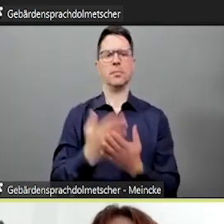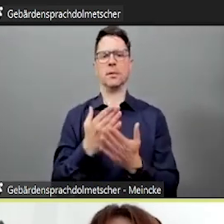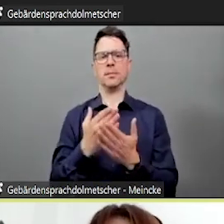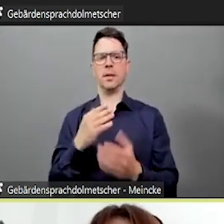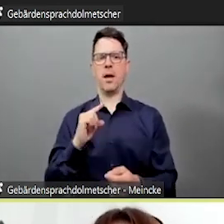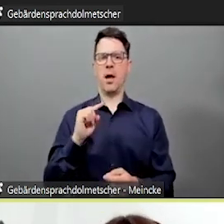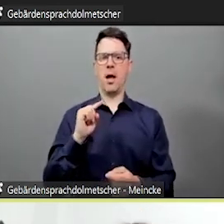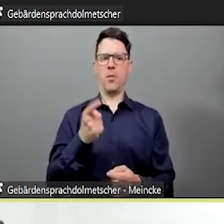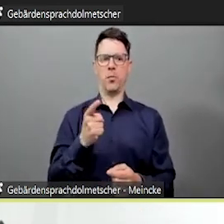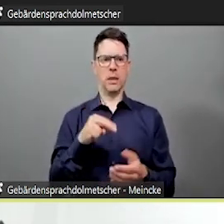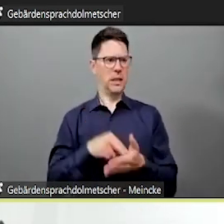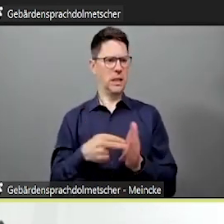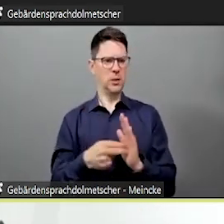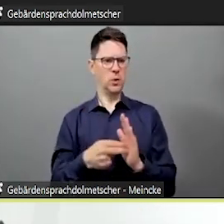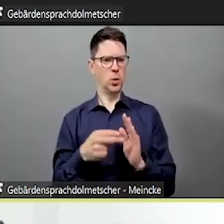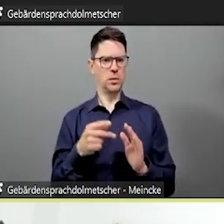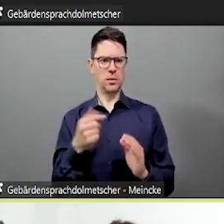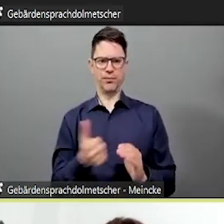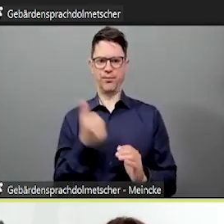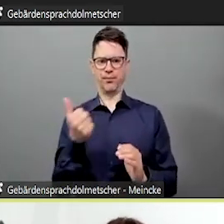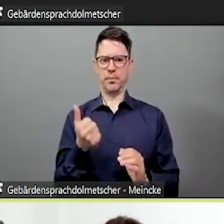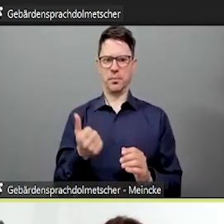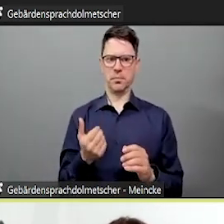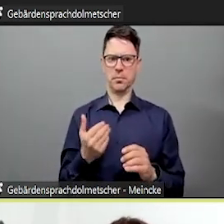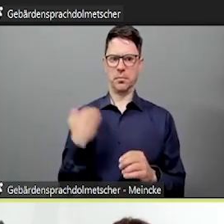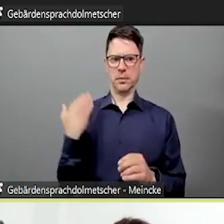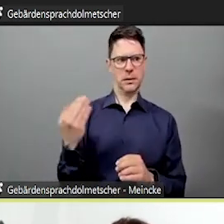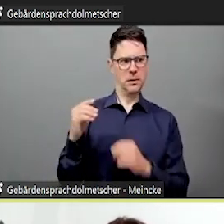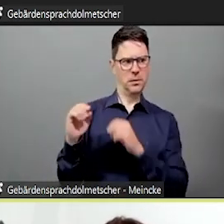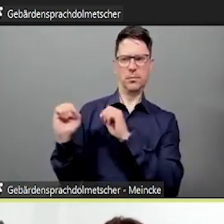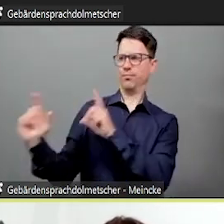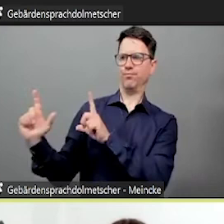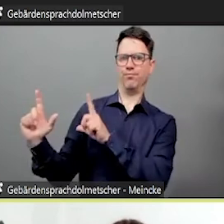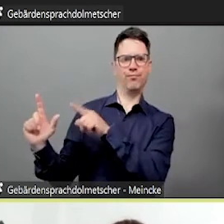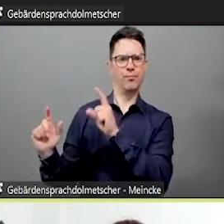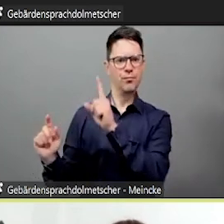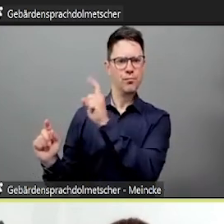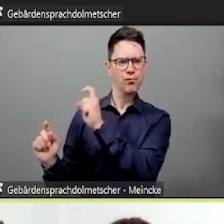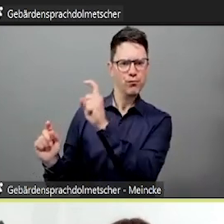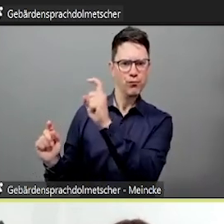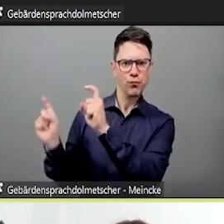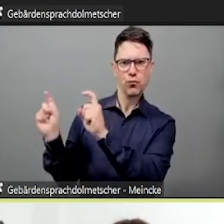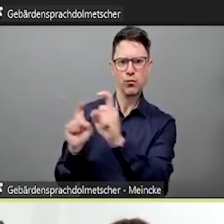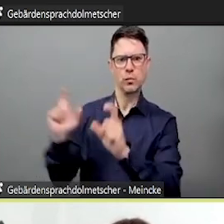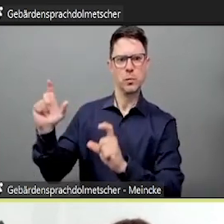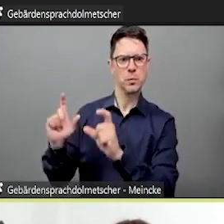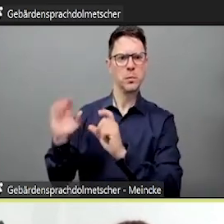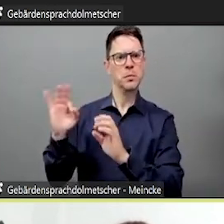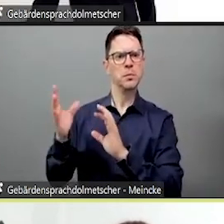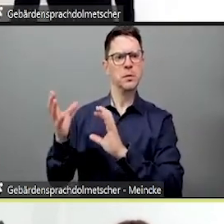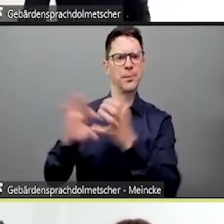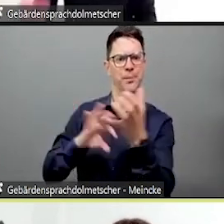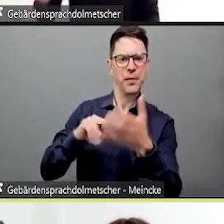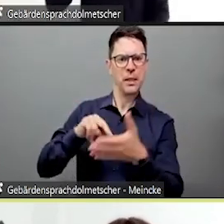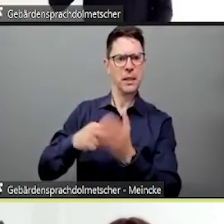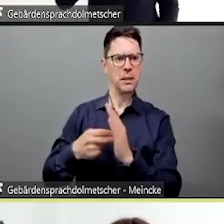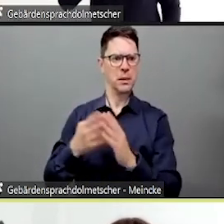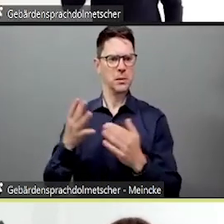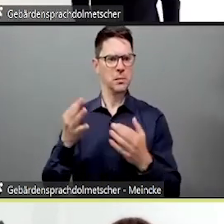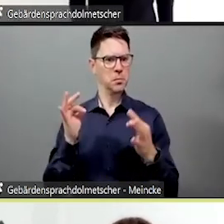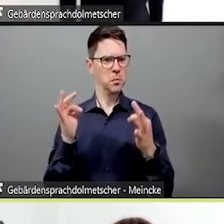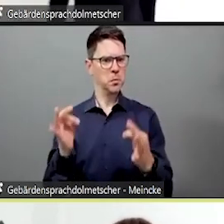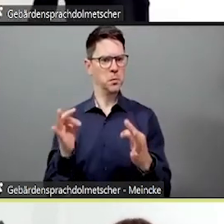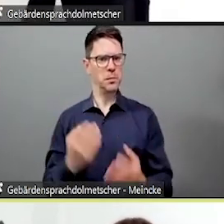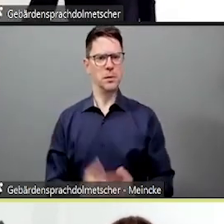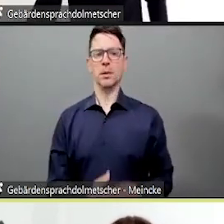Vielleicht kennen Sie das ein bisschen, gerade in Zoom-Sitzungen. Entweder die Leute trudeln zu spät ein, weil man immer so das Gefühl hat, okay,